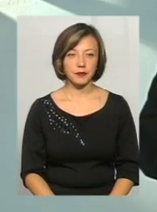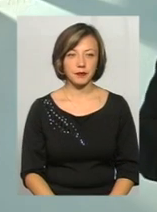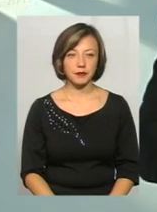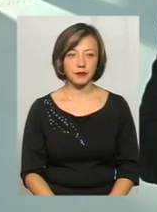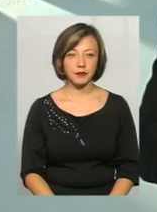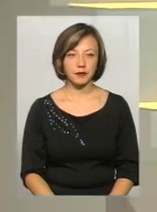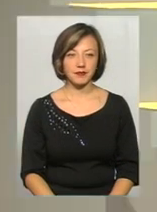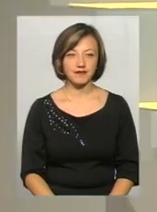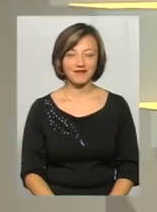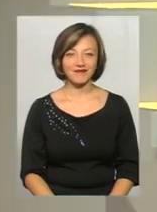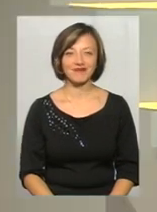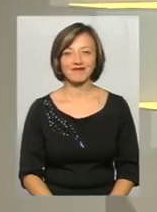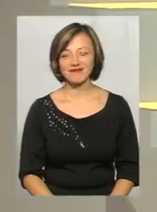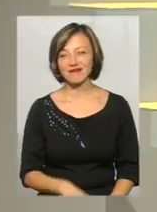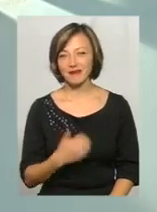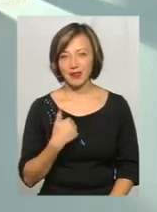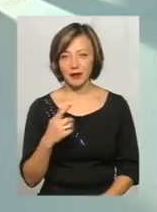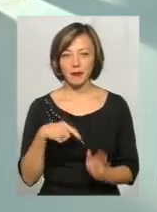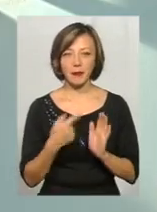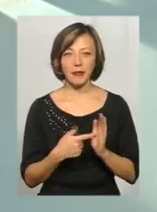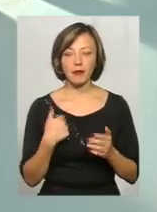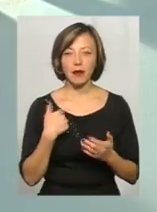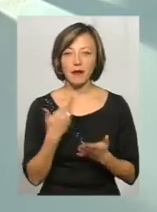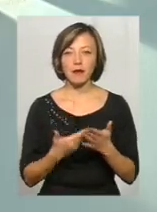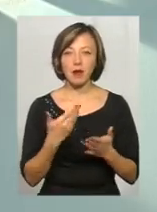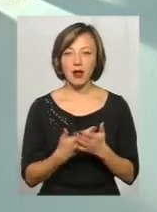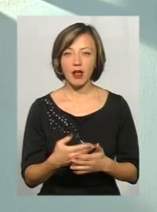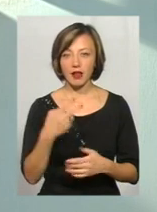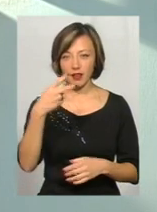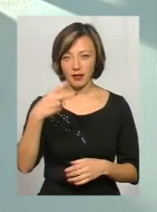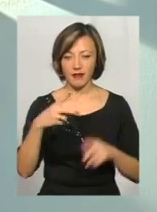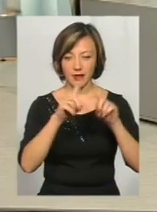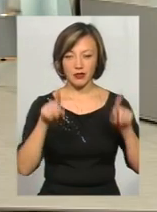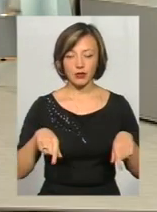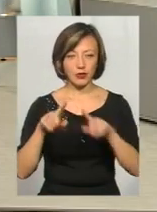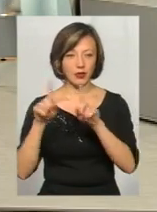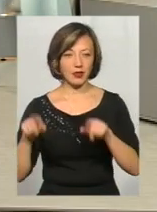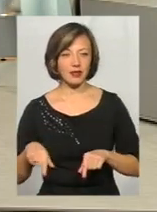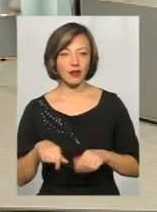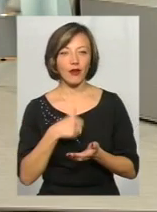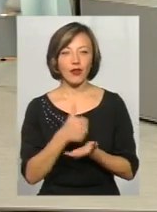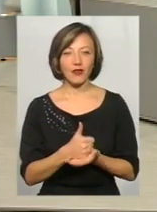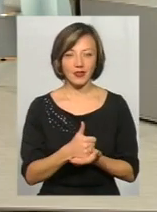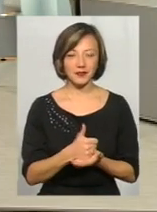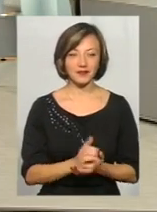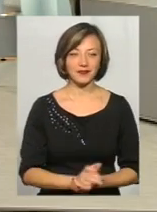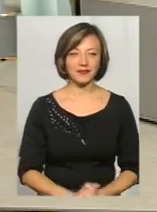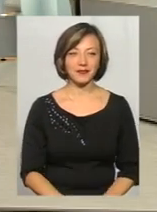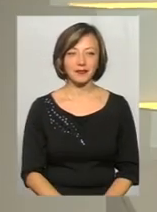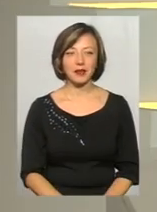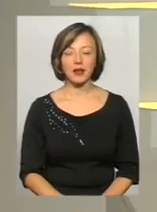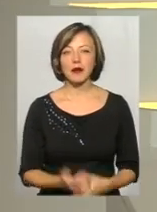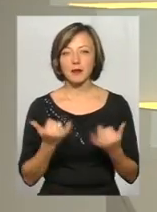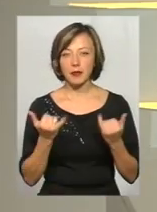Мені питання. В мене цих порад на дві сторінки. На самі головні. Ми сьогодні